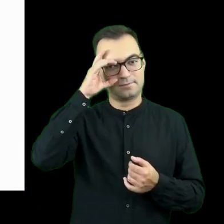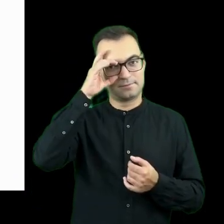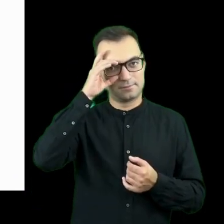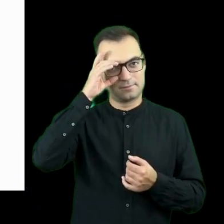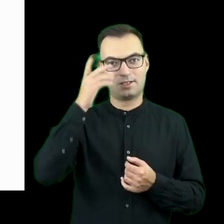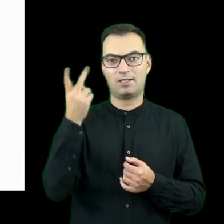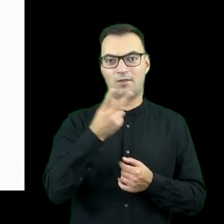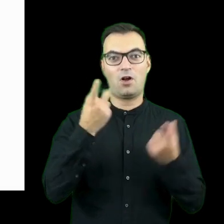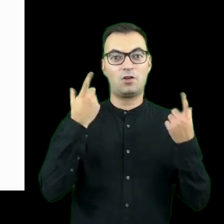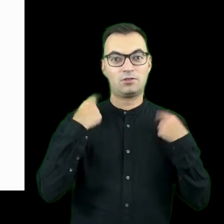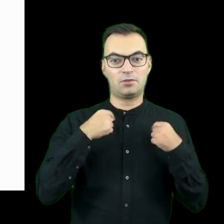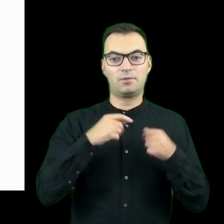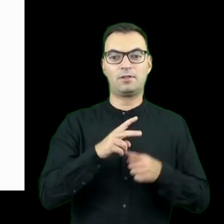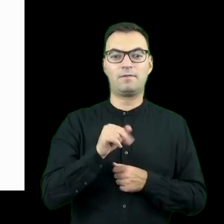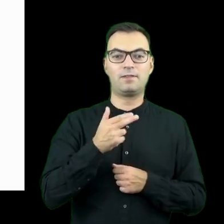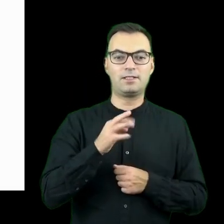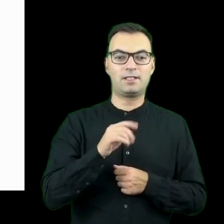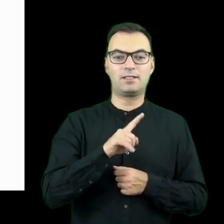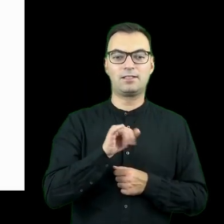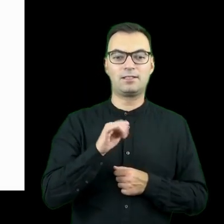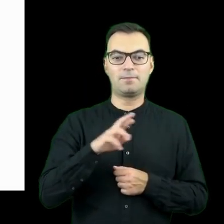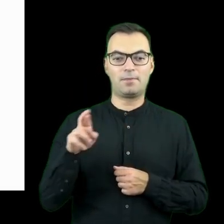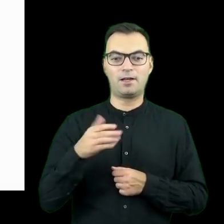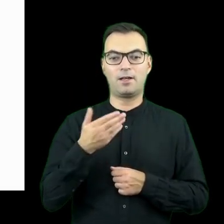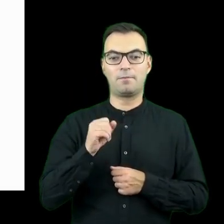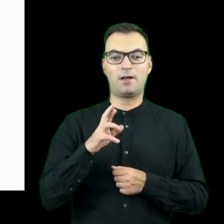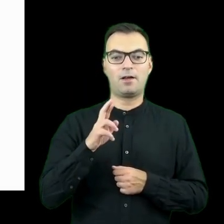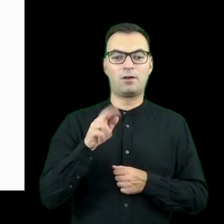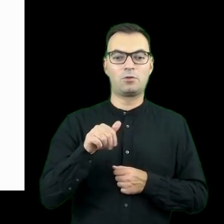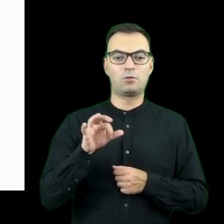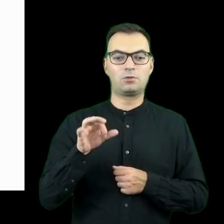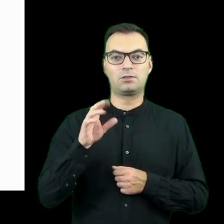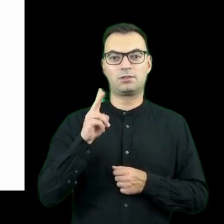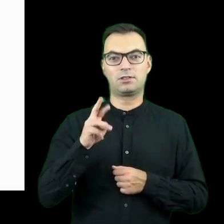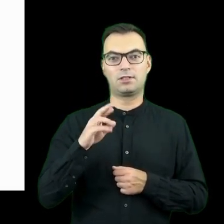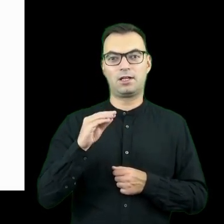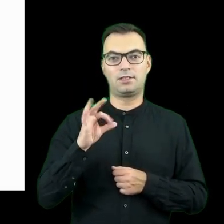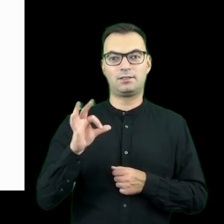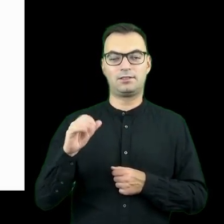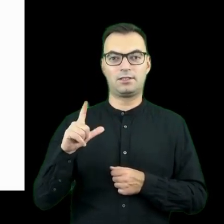Ci dwaj ludzie byli, Vincent Zimmer i Markus Kressler